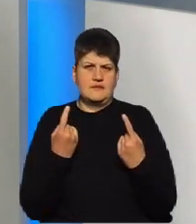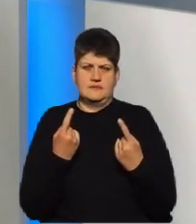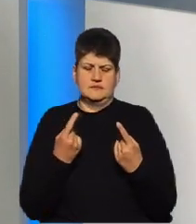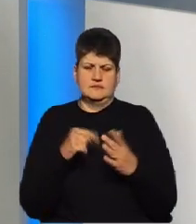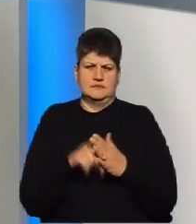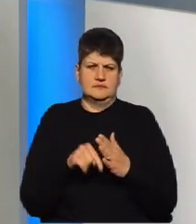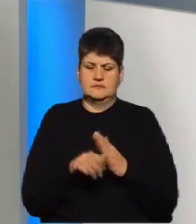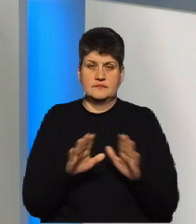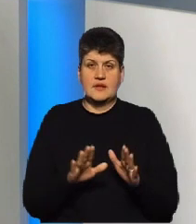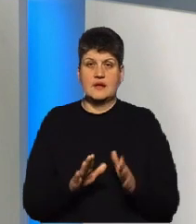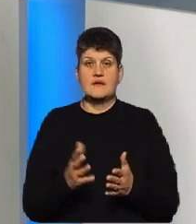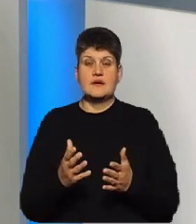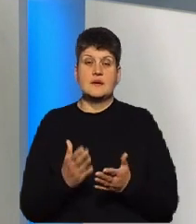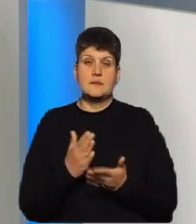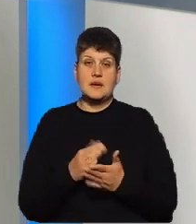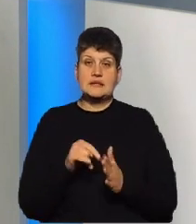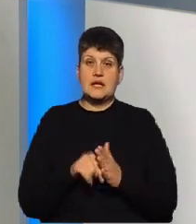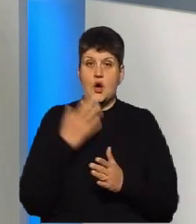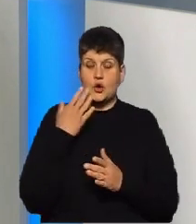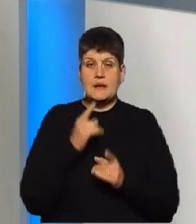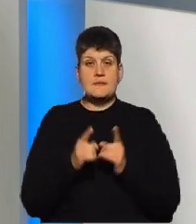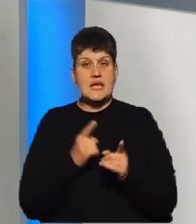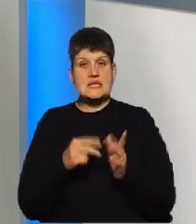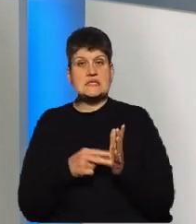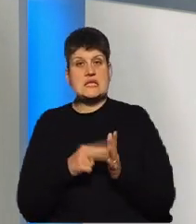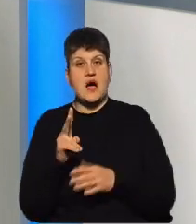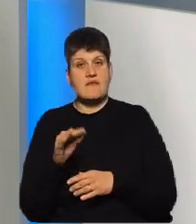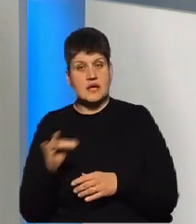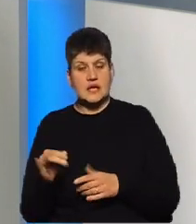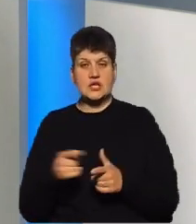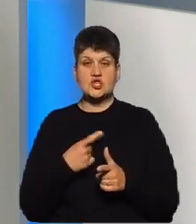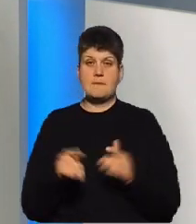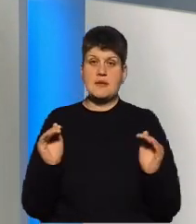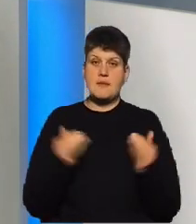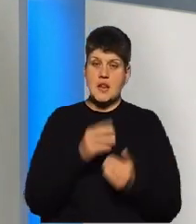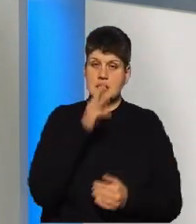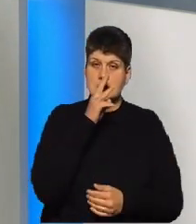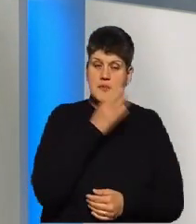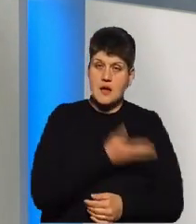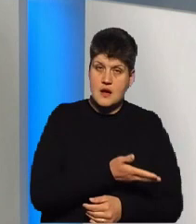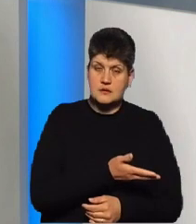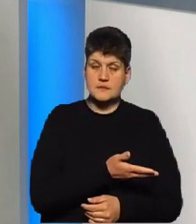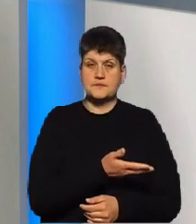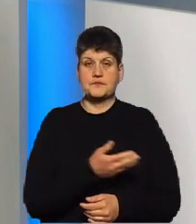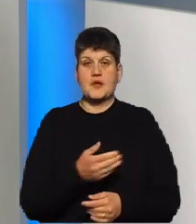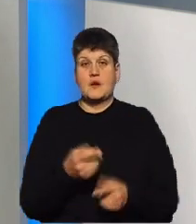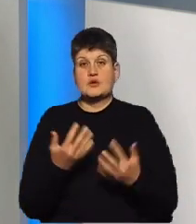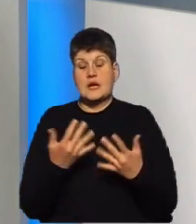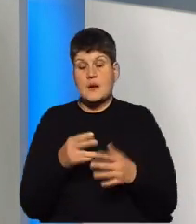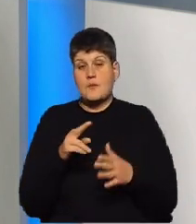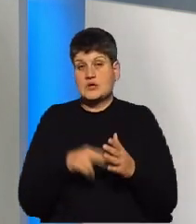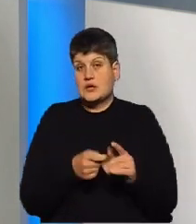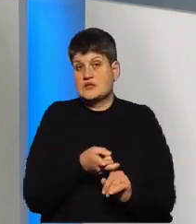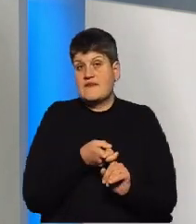відіграє тільки роль, якщо будуть мінятися, чи ставки, чи мінімальна заробітна плата в даному випадку, оскільки податок прив'язаний до